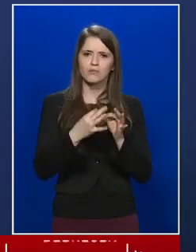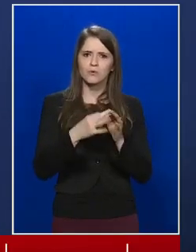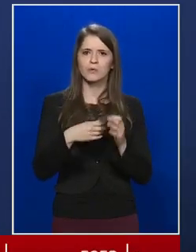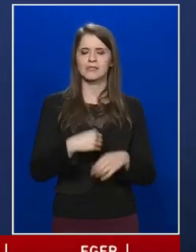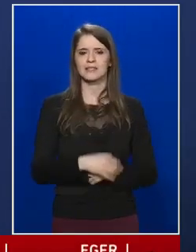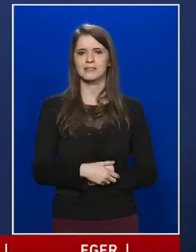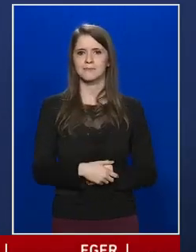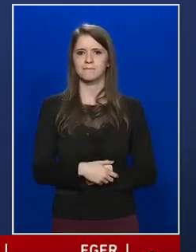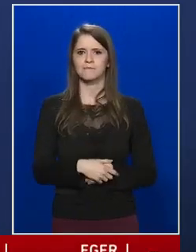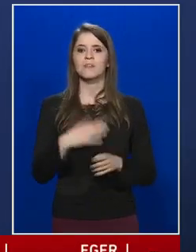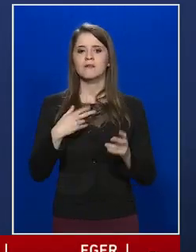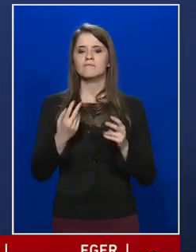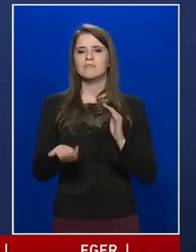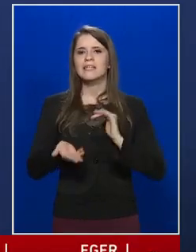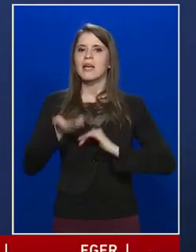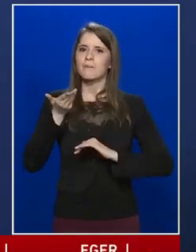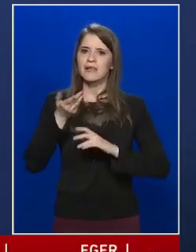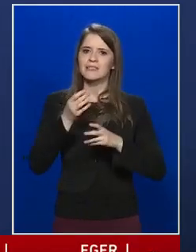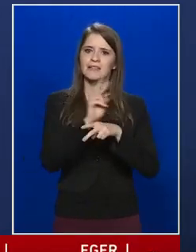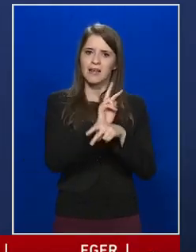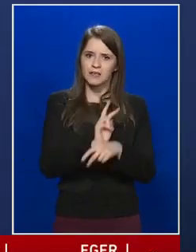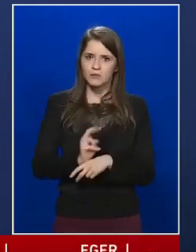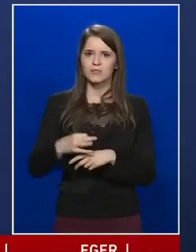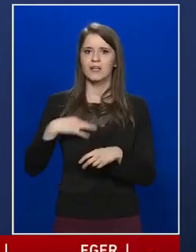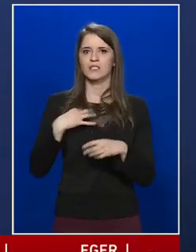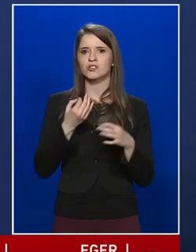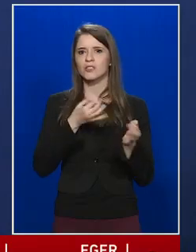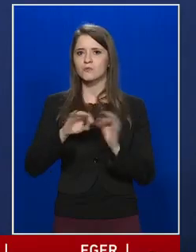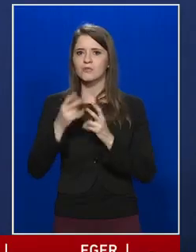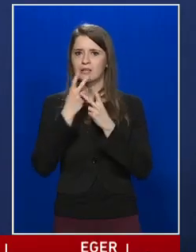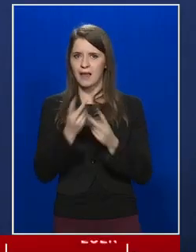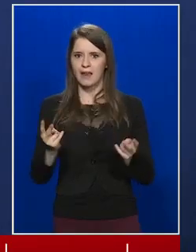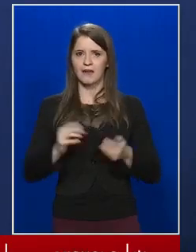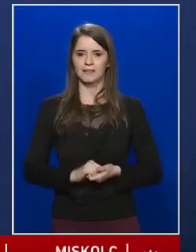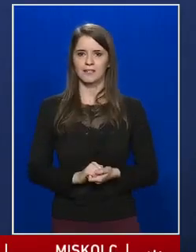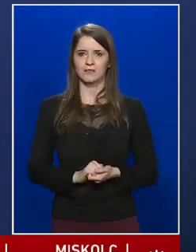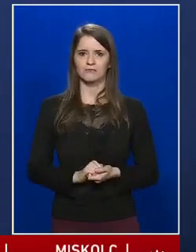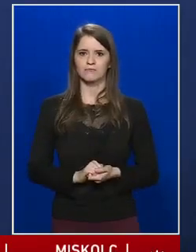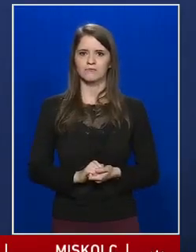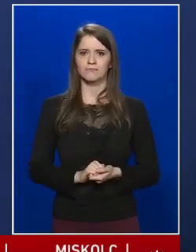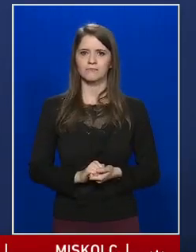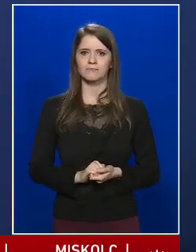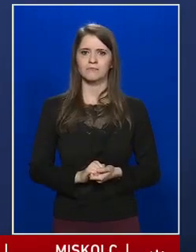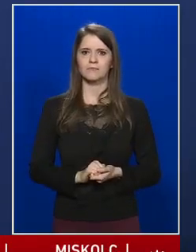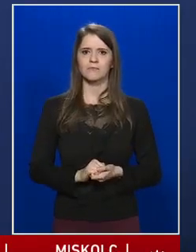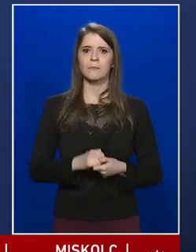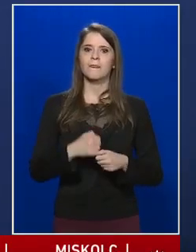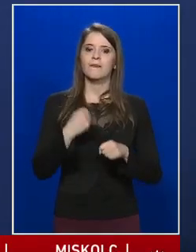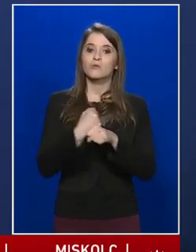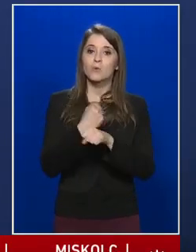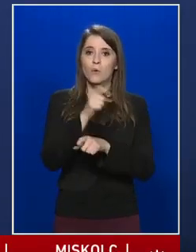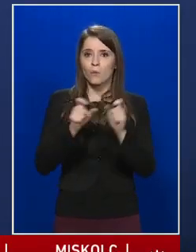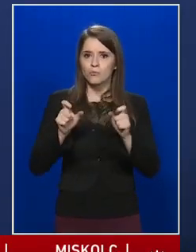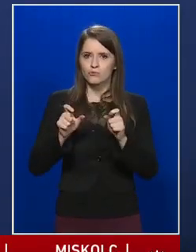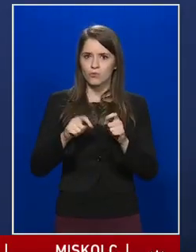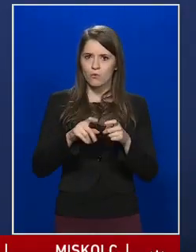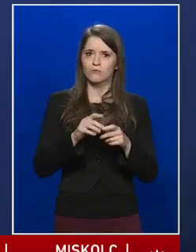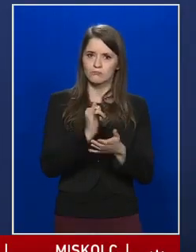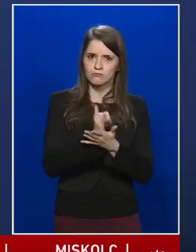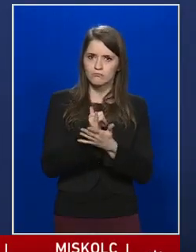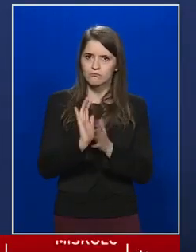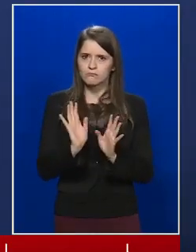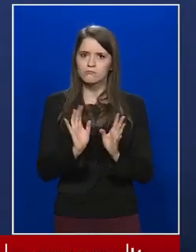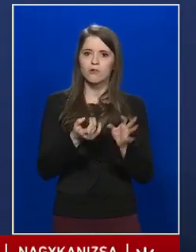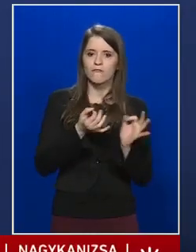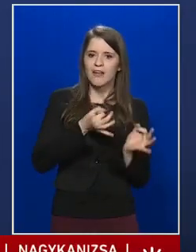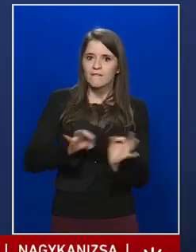ellenőrizzük az egészségügyi ellátást, a dolgozók felkészültségét, tehát az